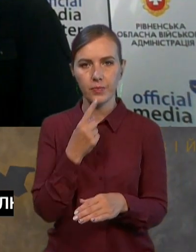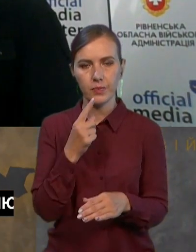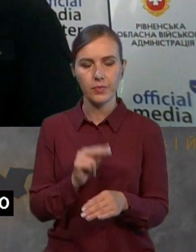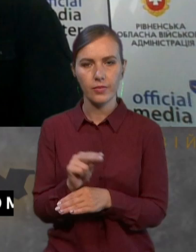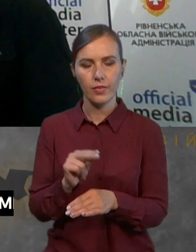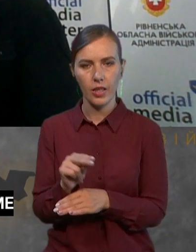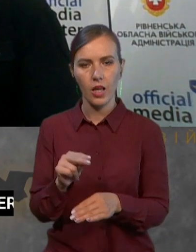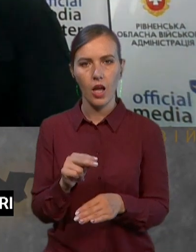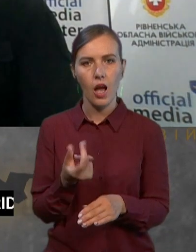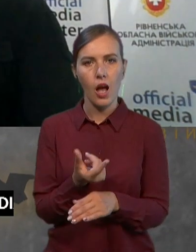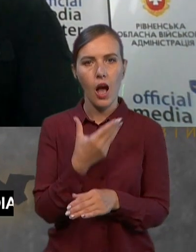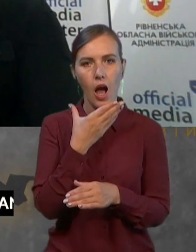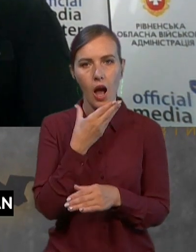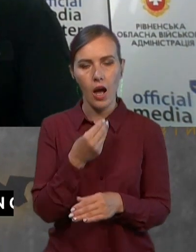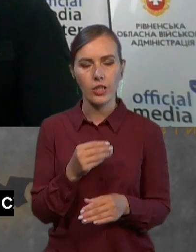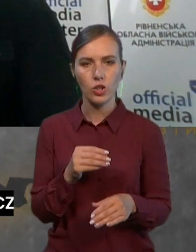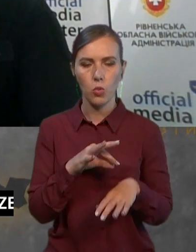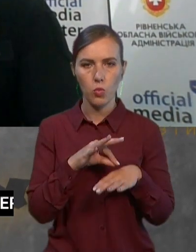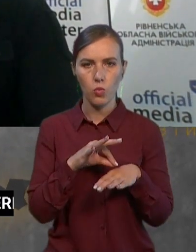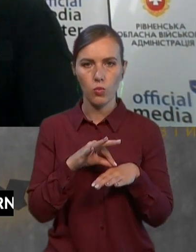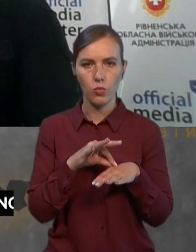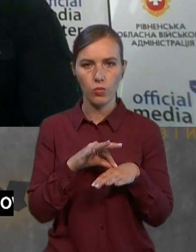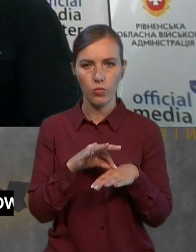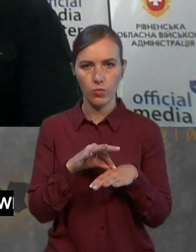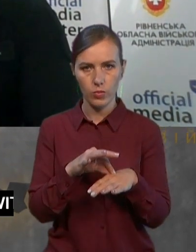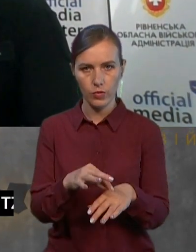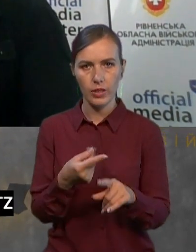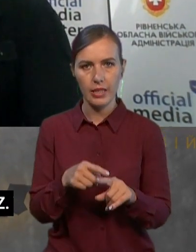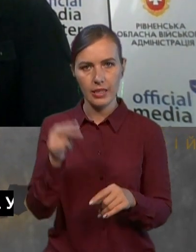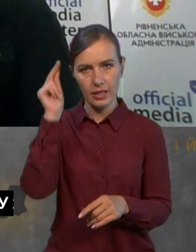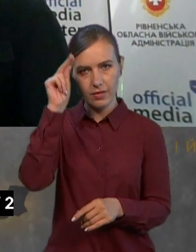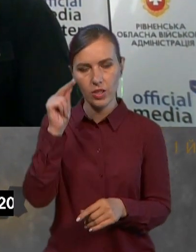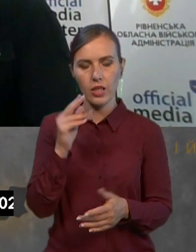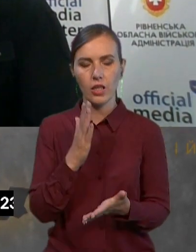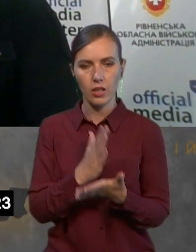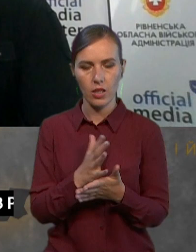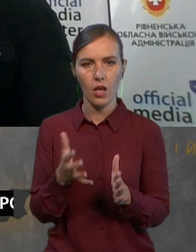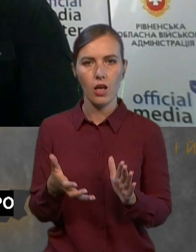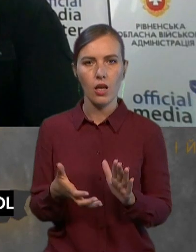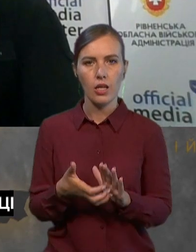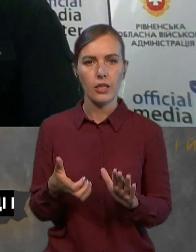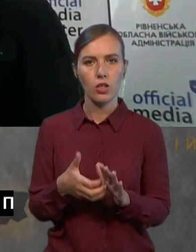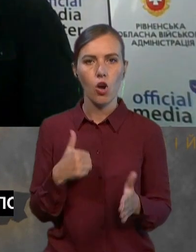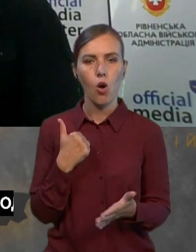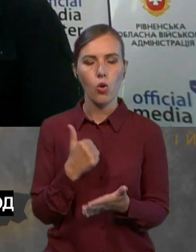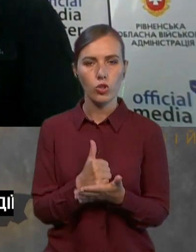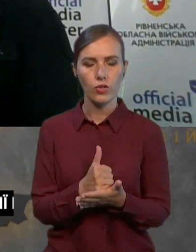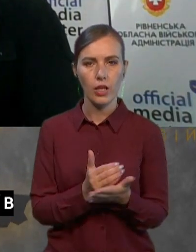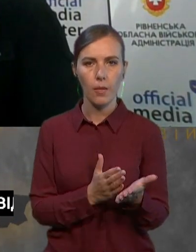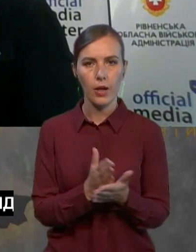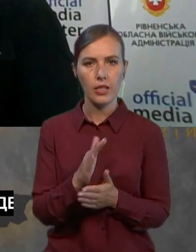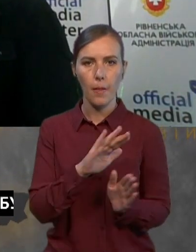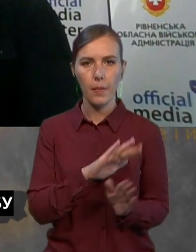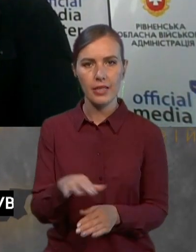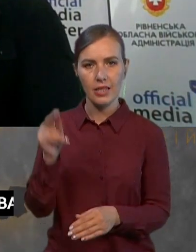гарно пішли ці навчання. Ми виявили деякі недоліки. І основний меседж після навчань,